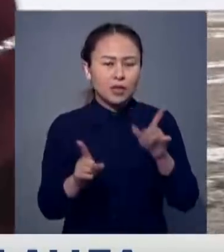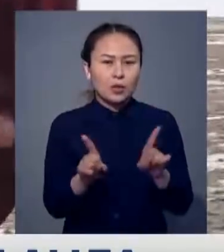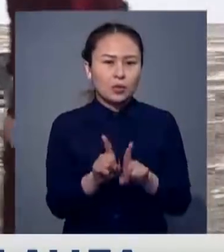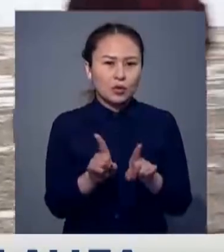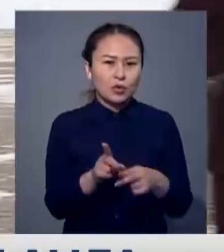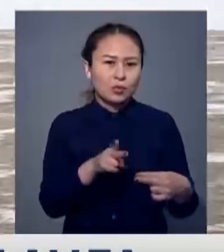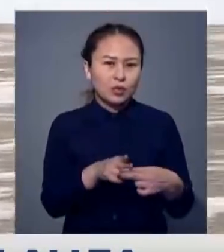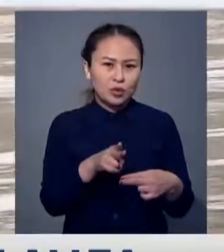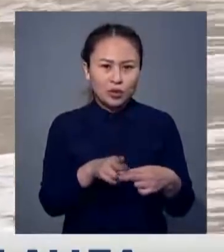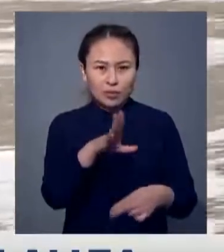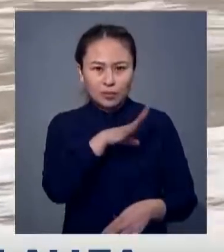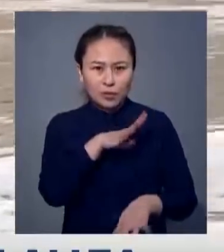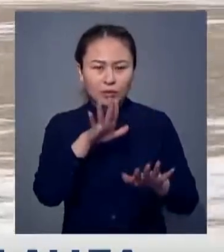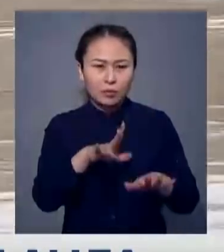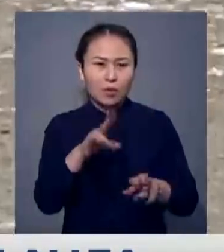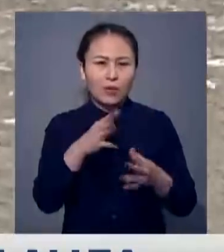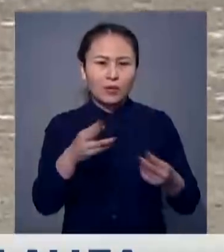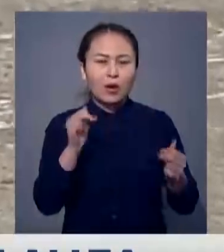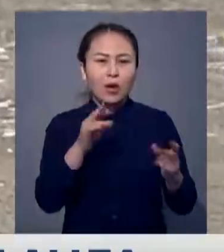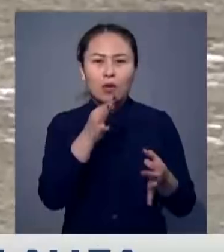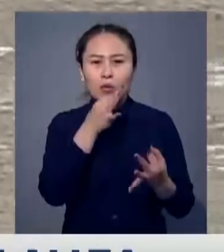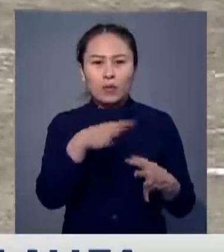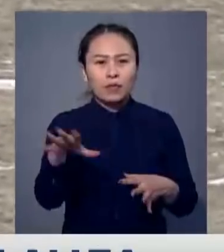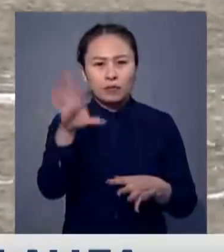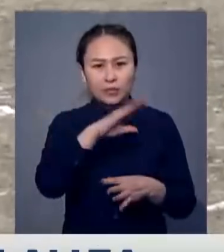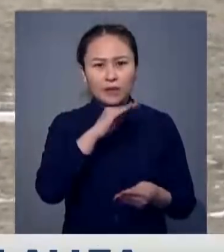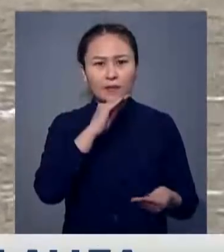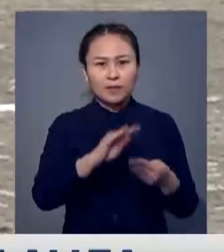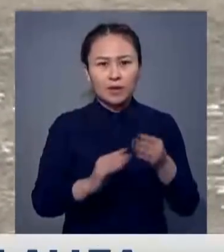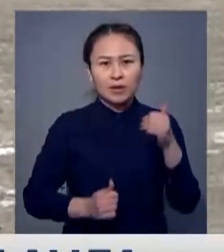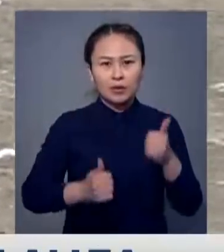Дегенмен күліктен құйылған құстардың қайсысы болса да тартынып қалған жоқ.